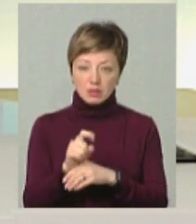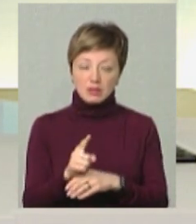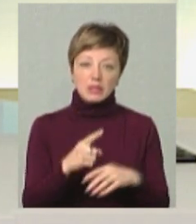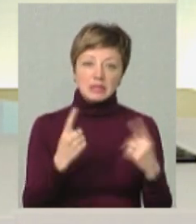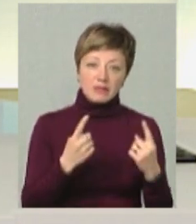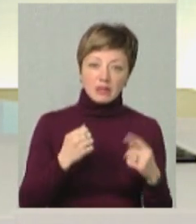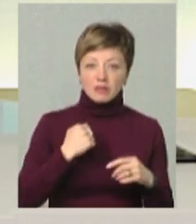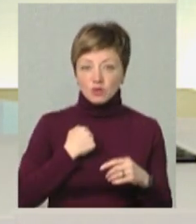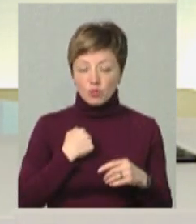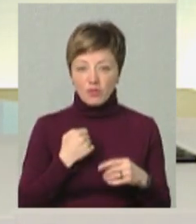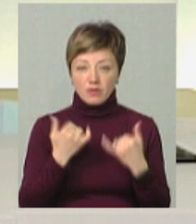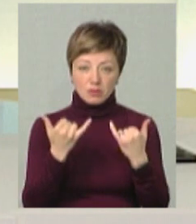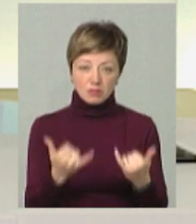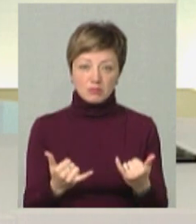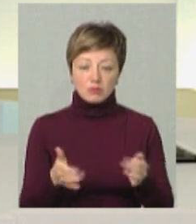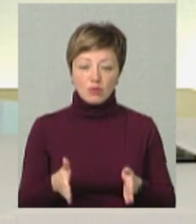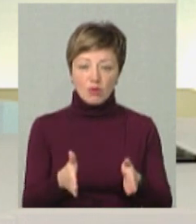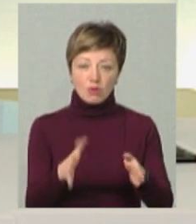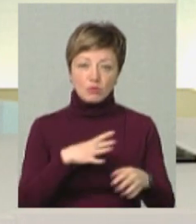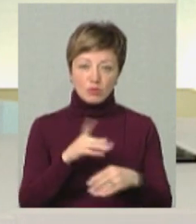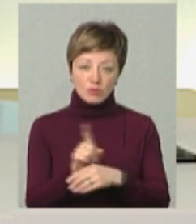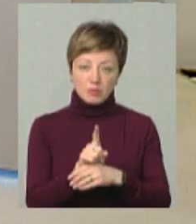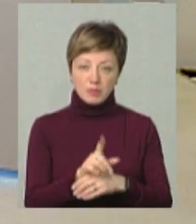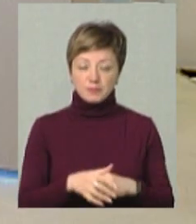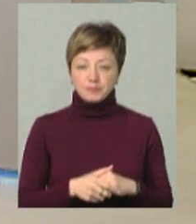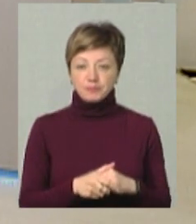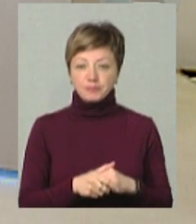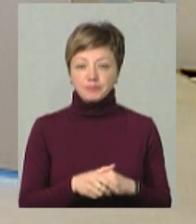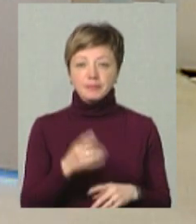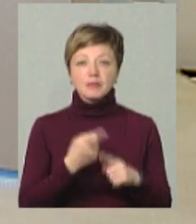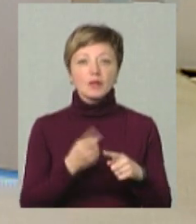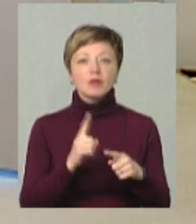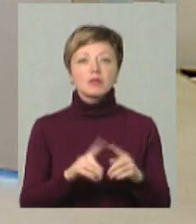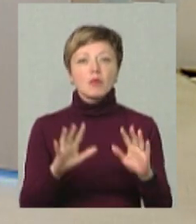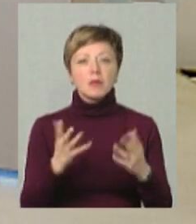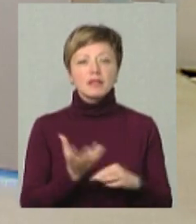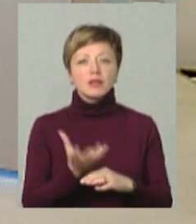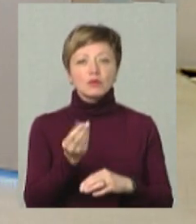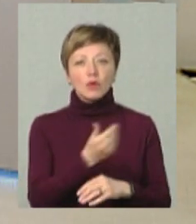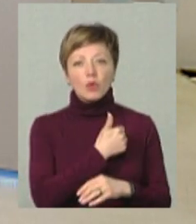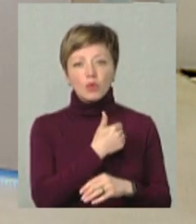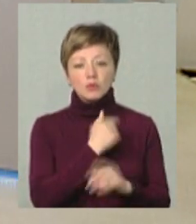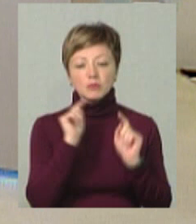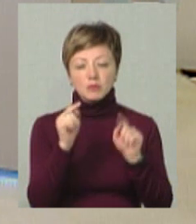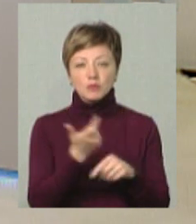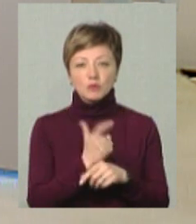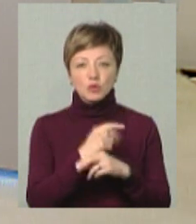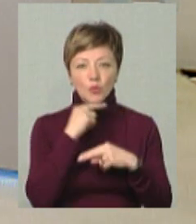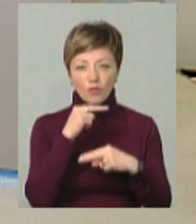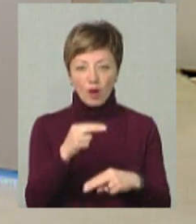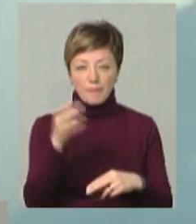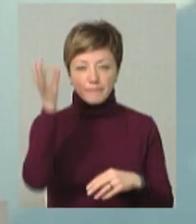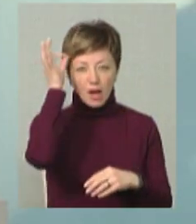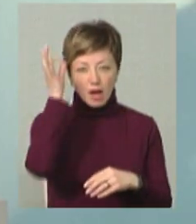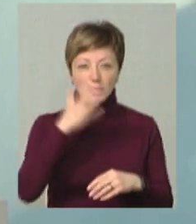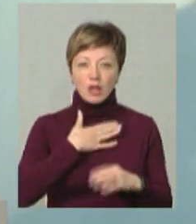цивільних, і не тільки для цивільних, якби, видів транспорту. У цей момент з фінансуванням, все ж таки, хочеться йому приділити більше уваги, тому що,